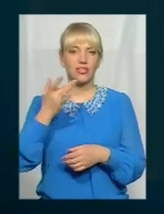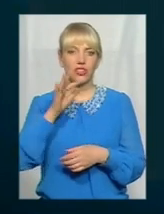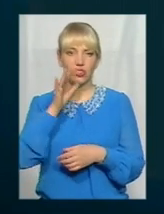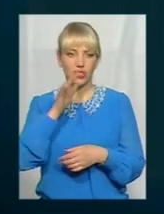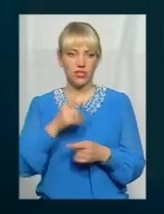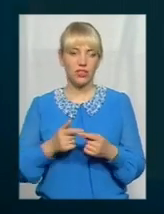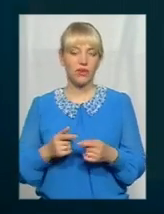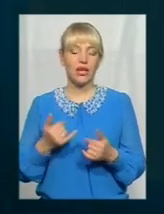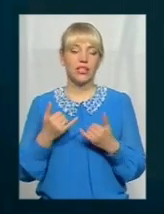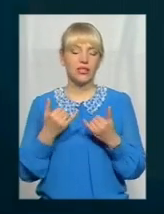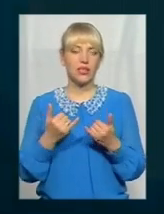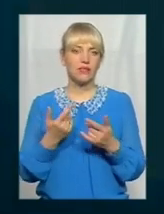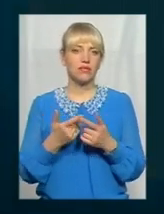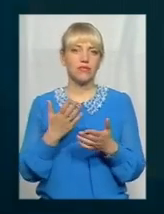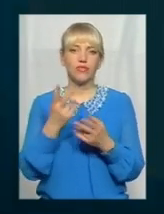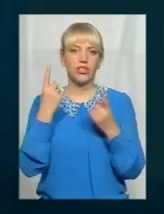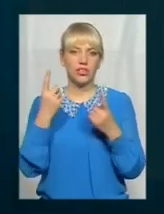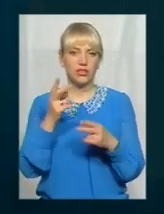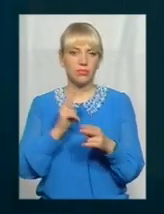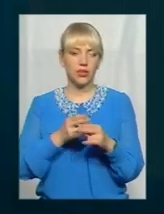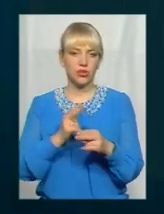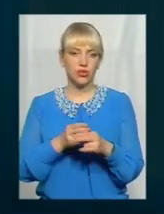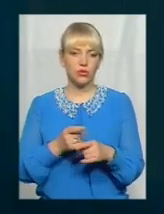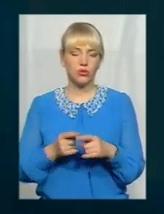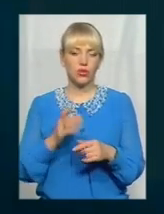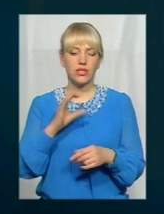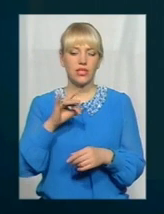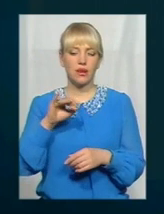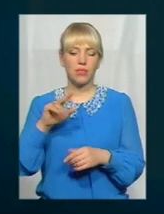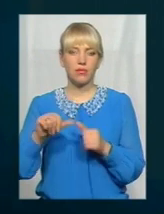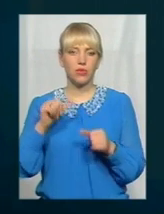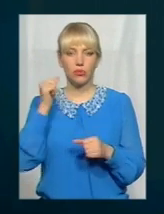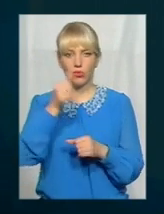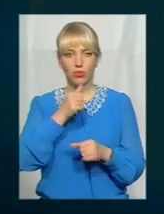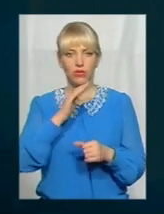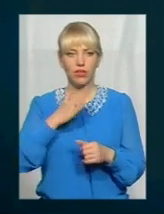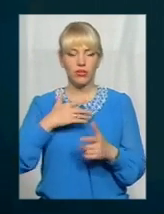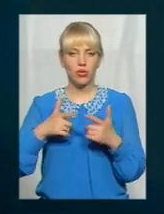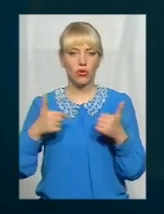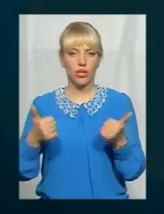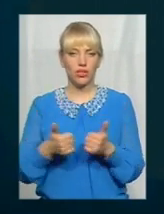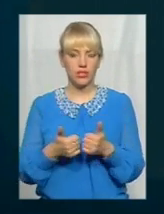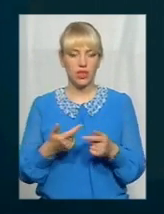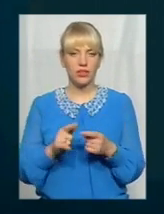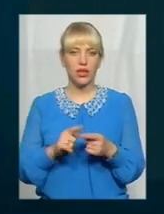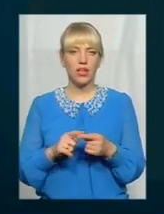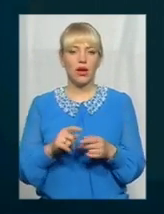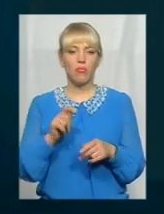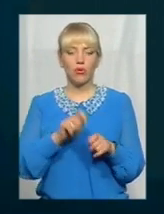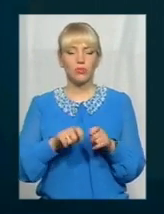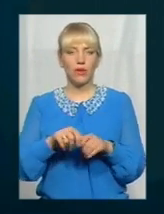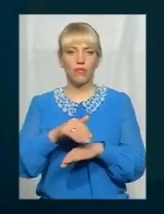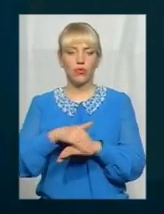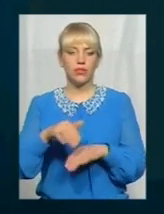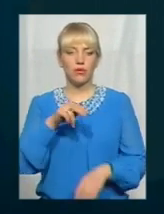населення це є значною перешкодою. В серпні минулого року 200 нашої організації «Свіду з бар'єру» проінспектували вулицю